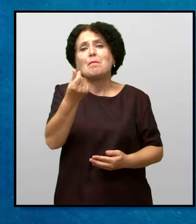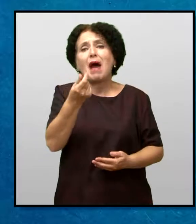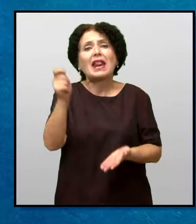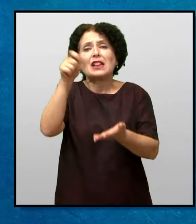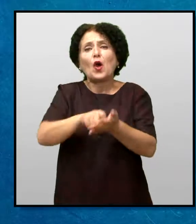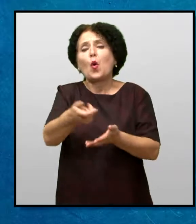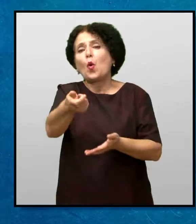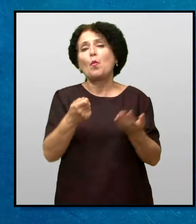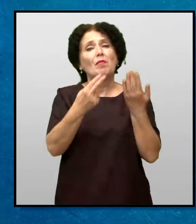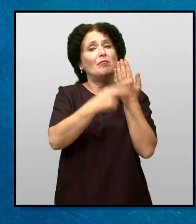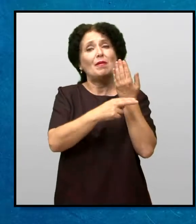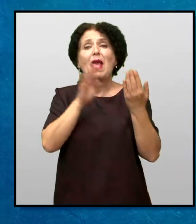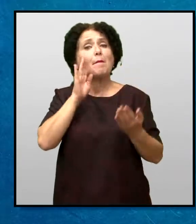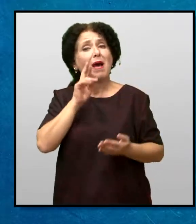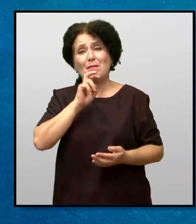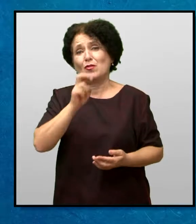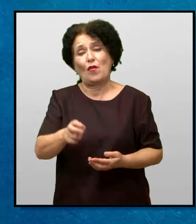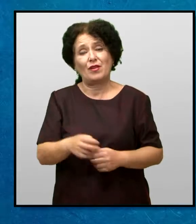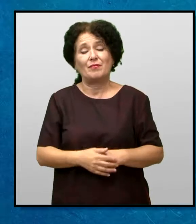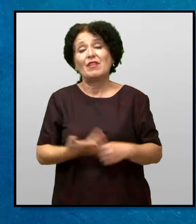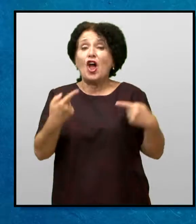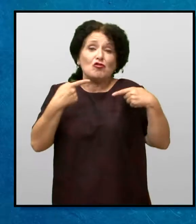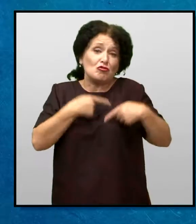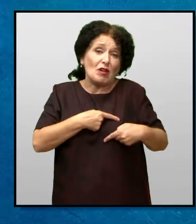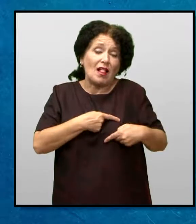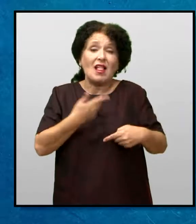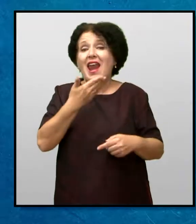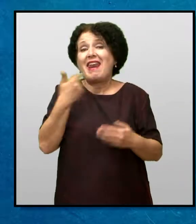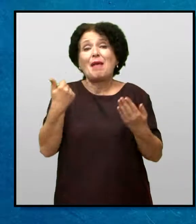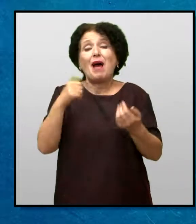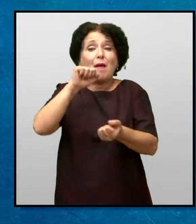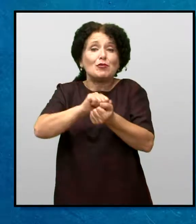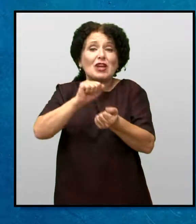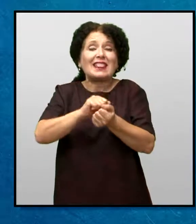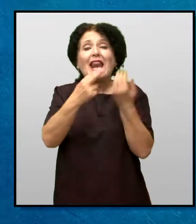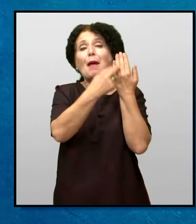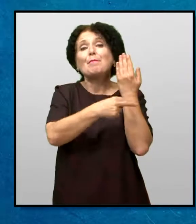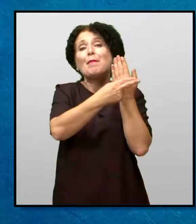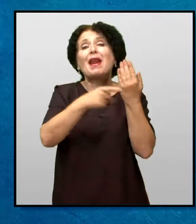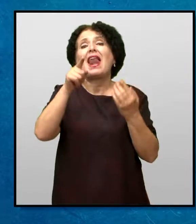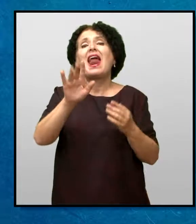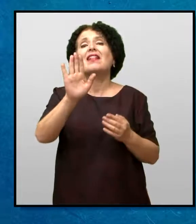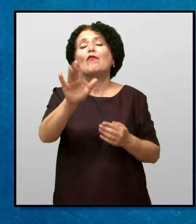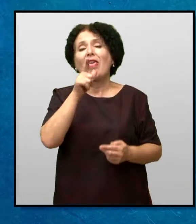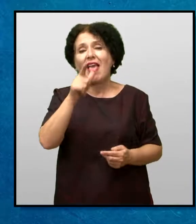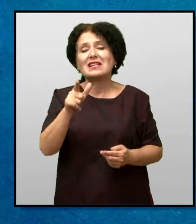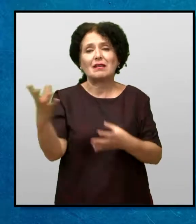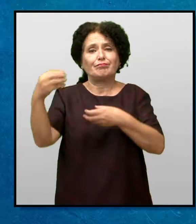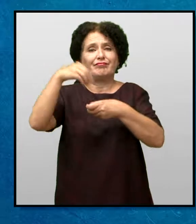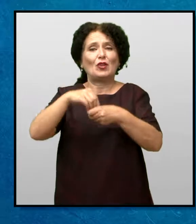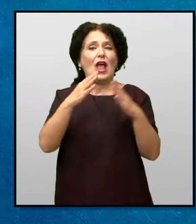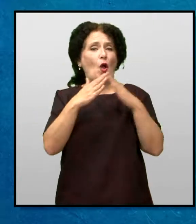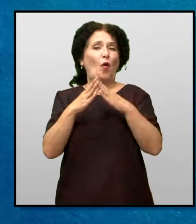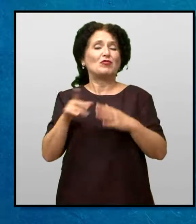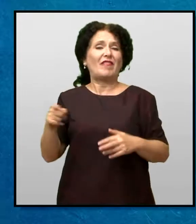Рече мајка ја Како и да е, за жал не има многу Библија и печатени на вилшки јазик Додаде